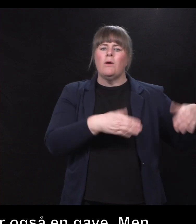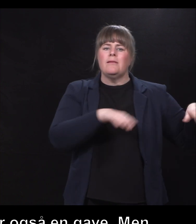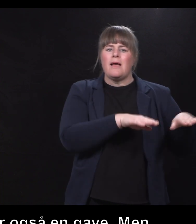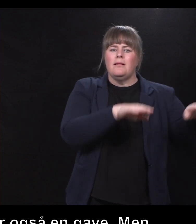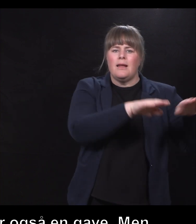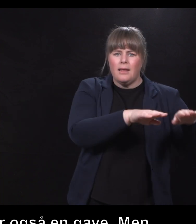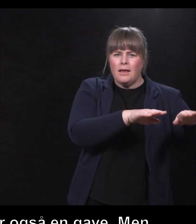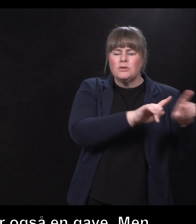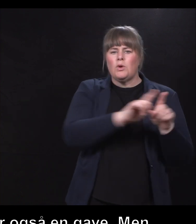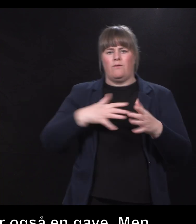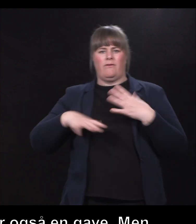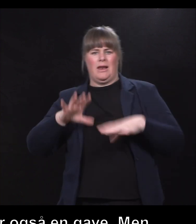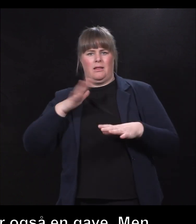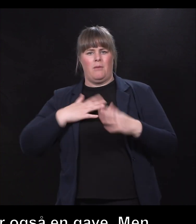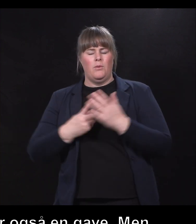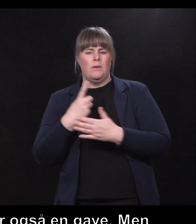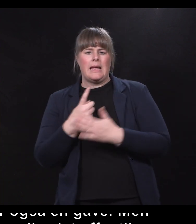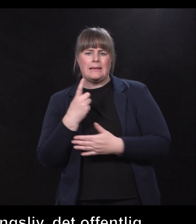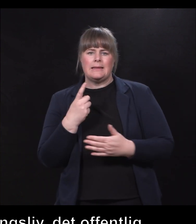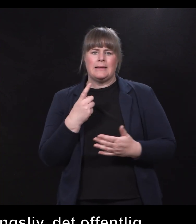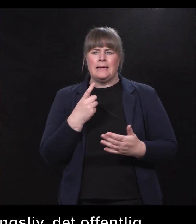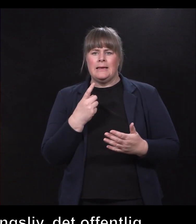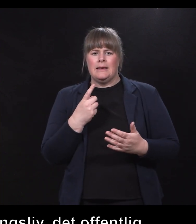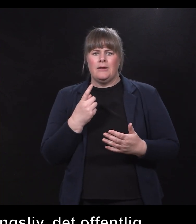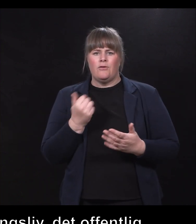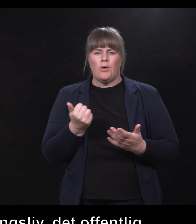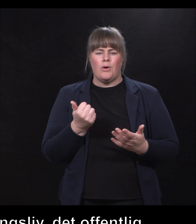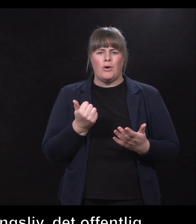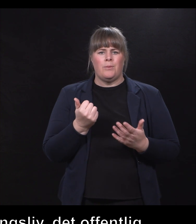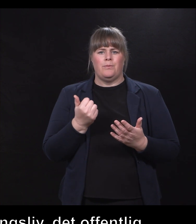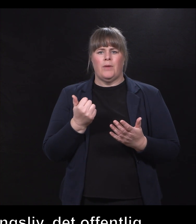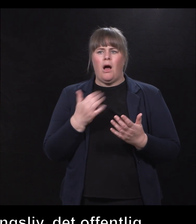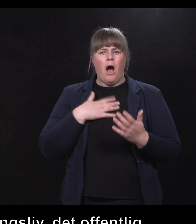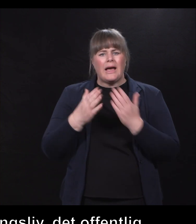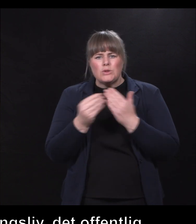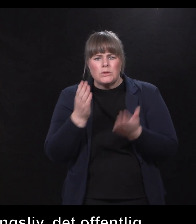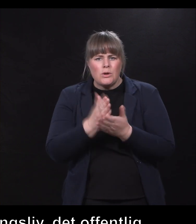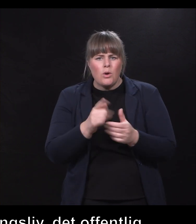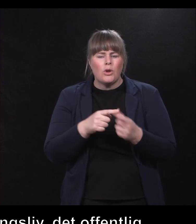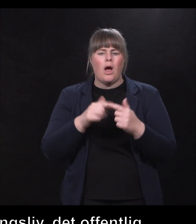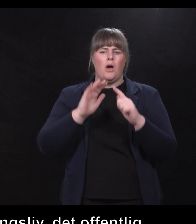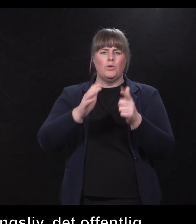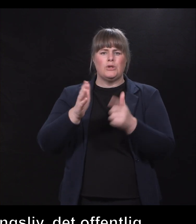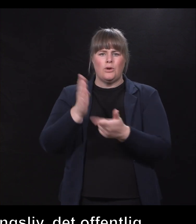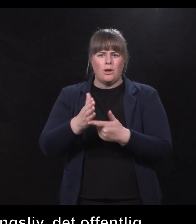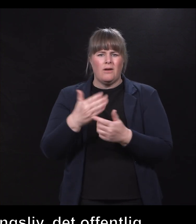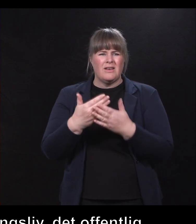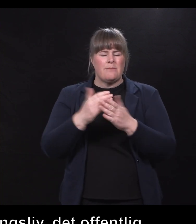denne frivilligheten skal kunne ha ressurser, utstyr. Tenk på anlegg i Norge.